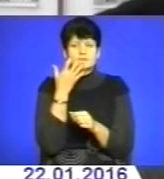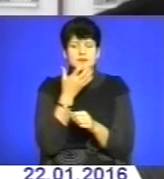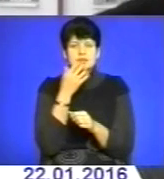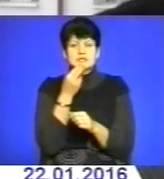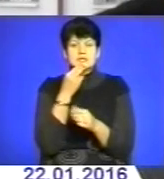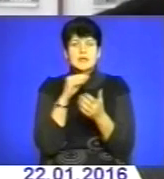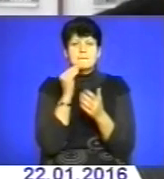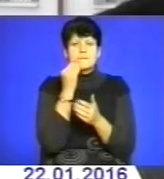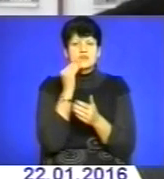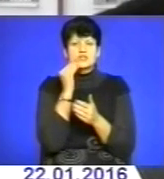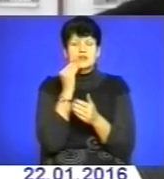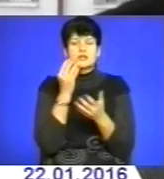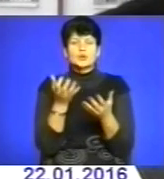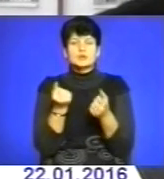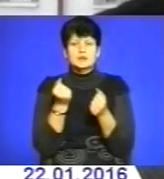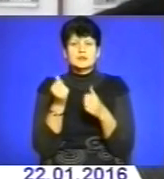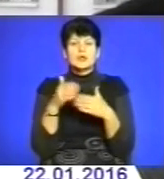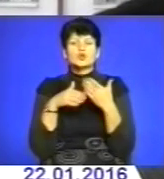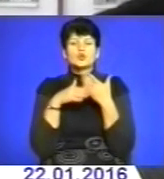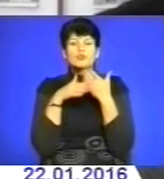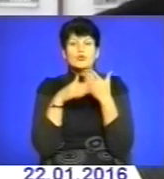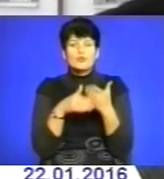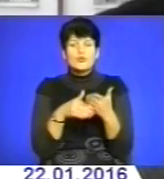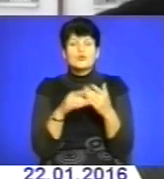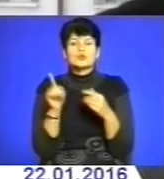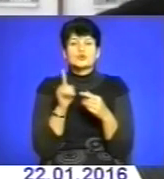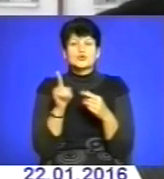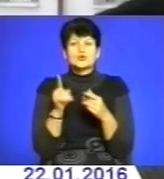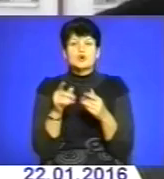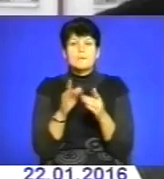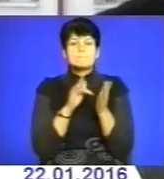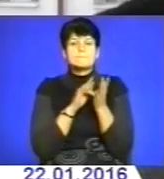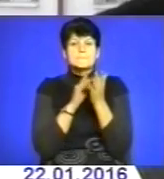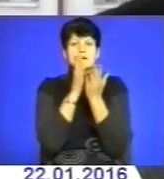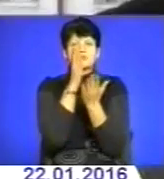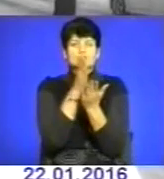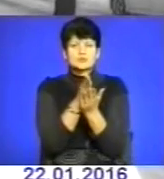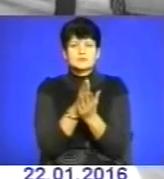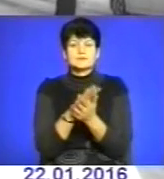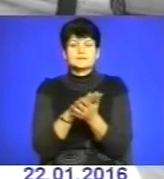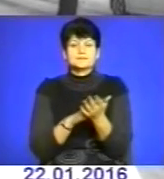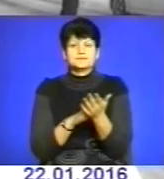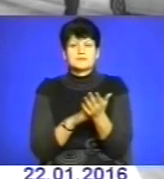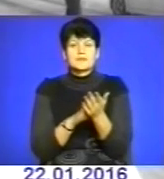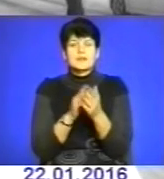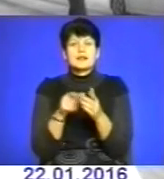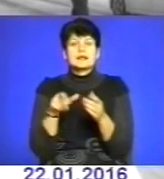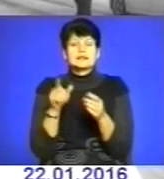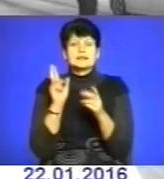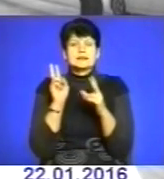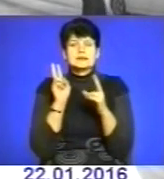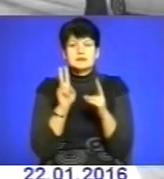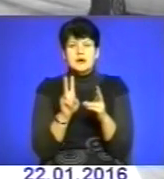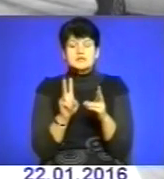печення і отримати кваліфіковану допомогу щодо маршрутів подальшого руху. На трасі Підволочицьк-Скалат